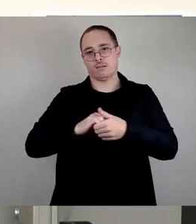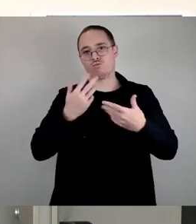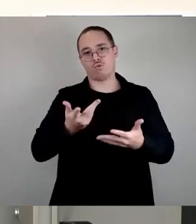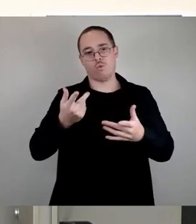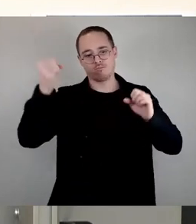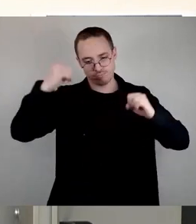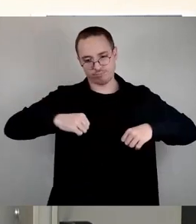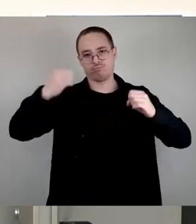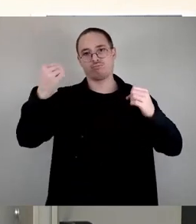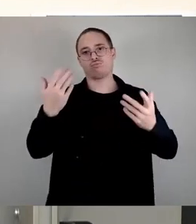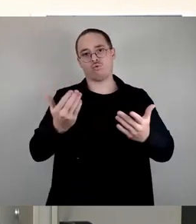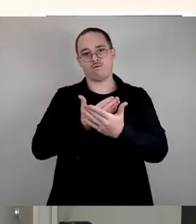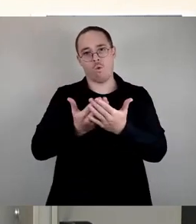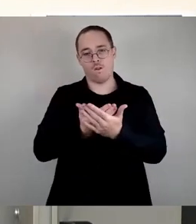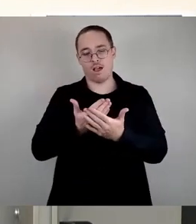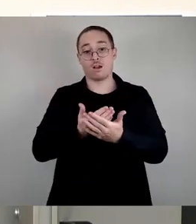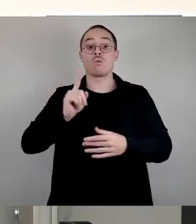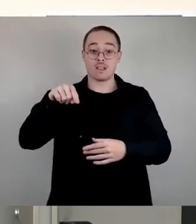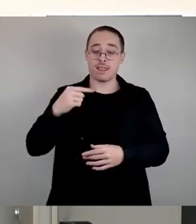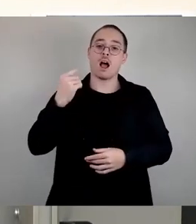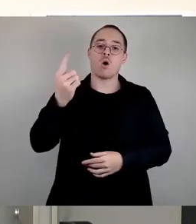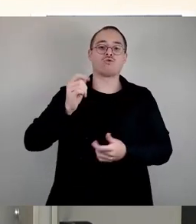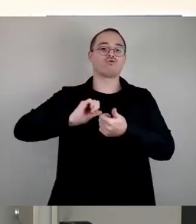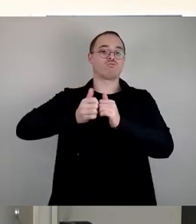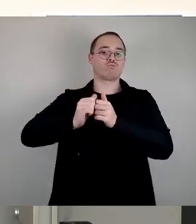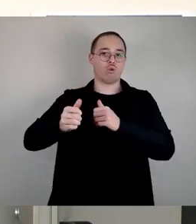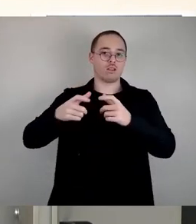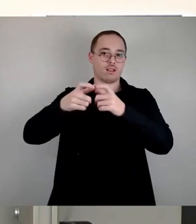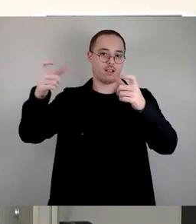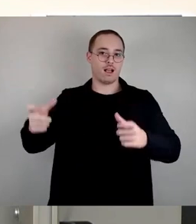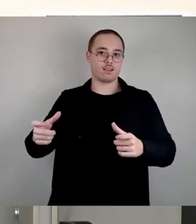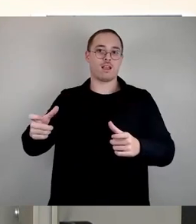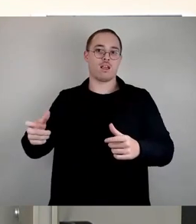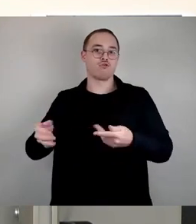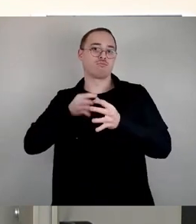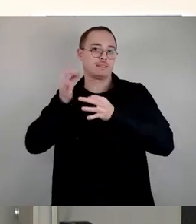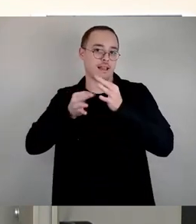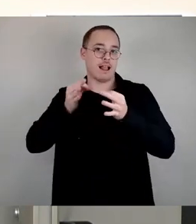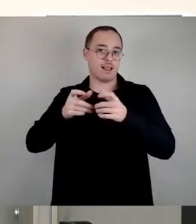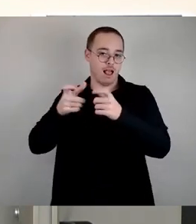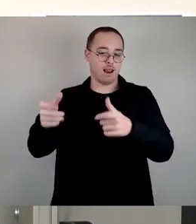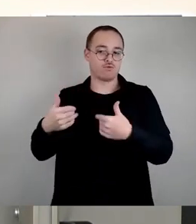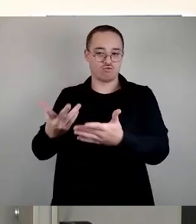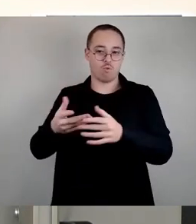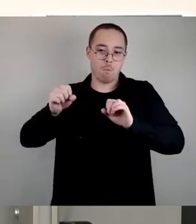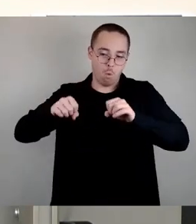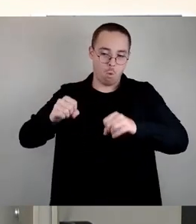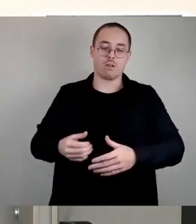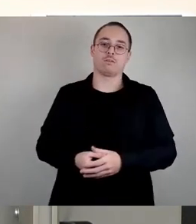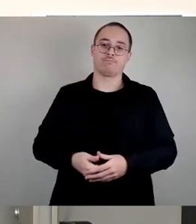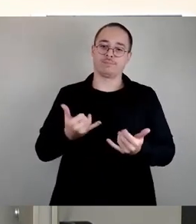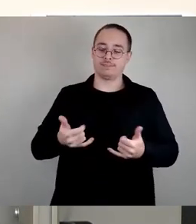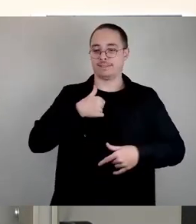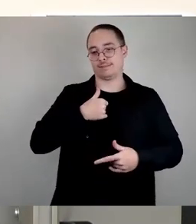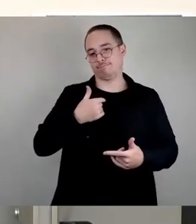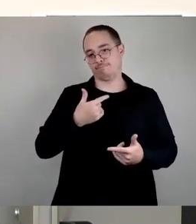den Bau eines Sportcampus mit Spezialturnhalle zu ermöglichen. Ich werbe hier für eine breite Zustimmung.